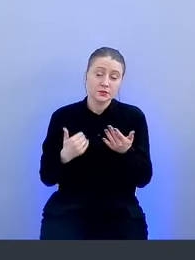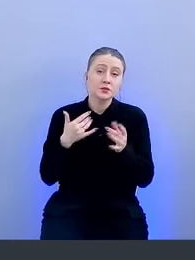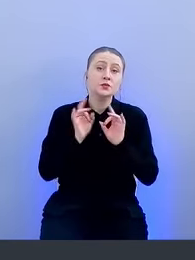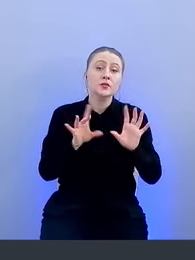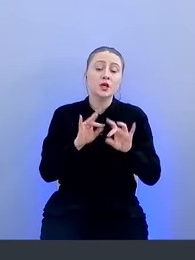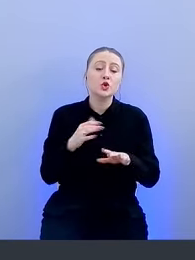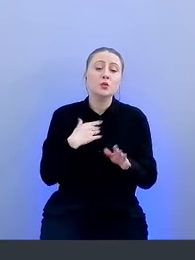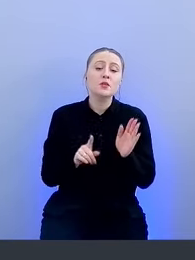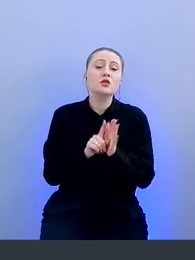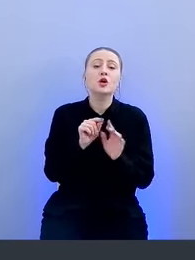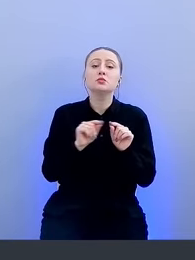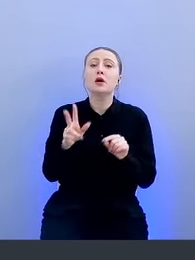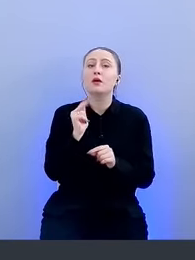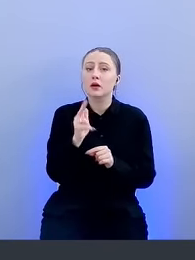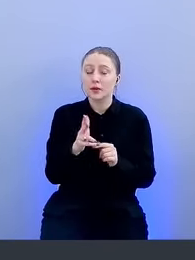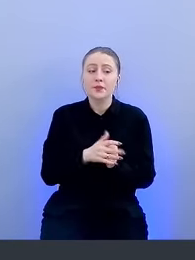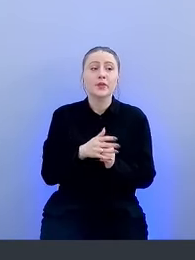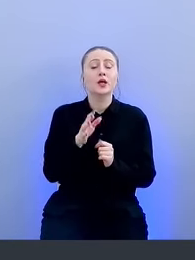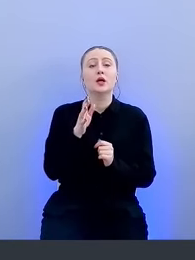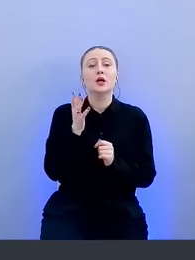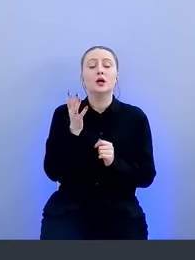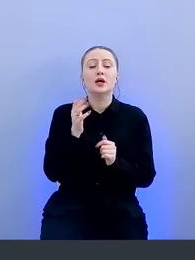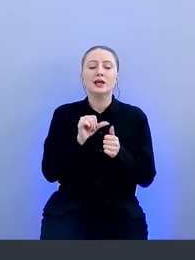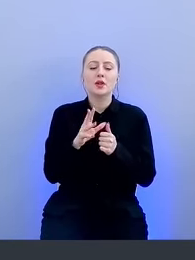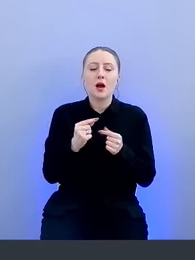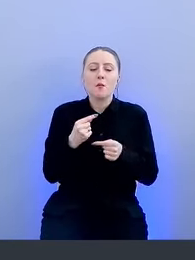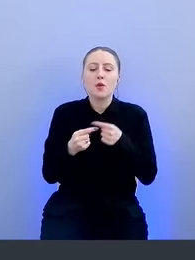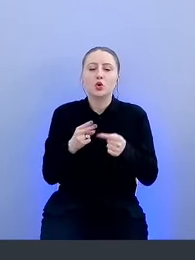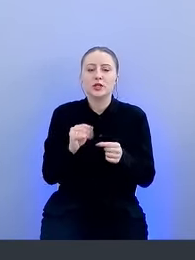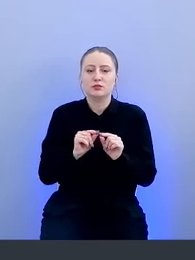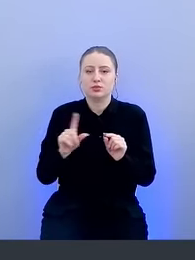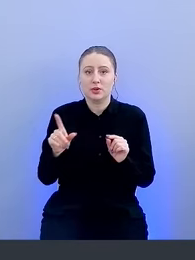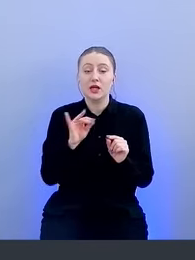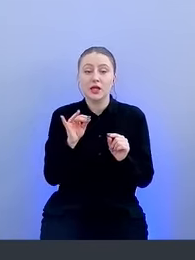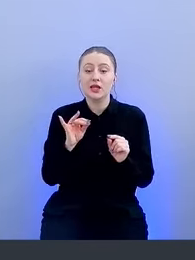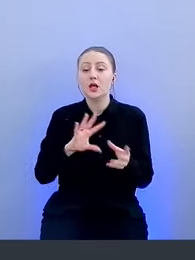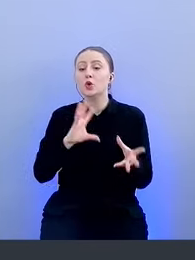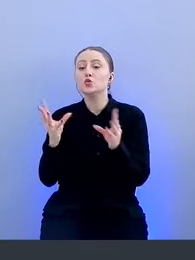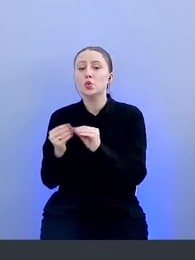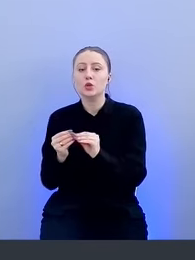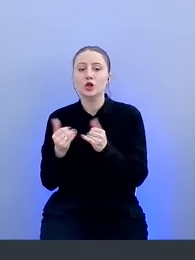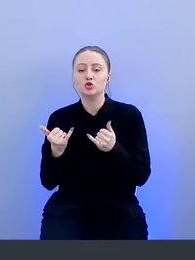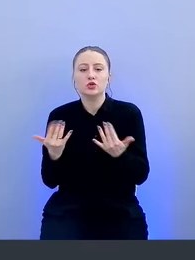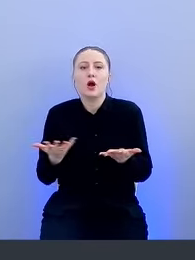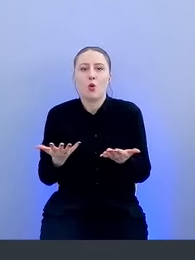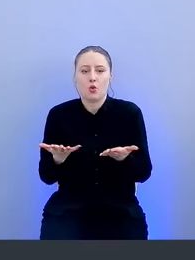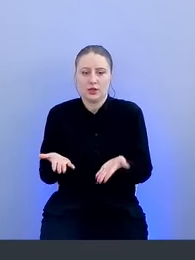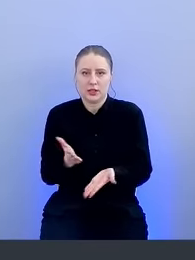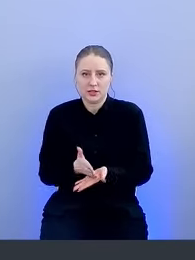о том, с чего мы начинали в плане процессов и какого результата мы добились на текущий момент.